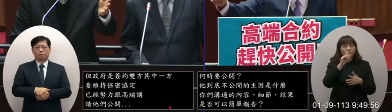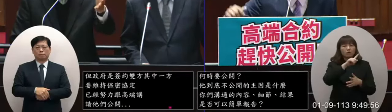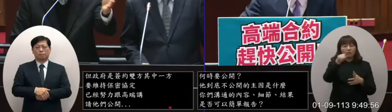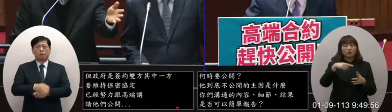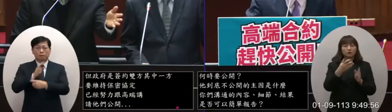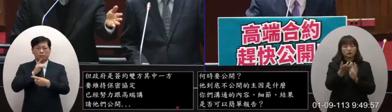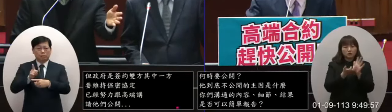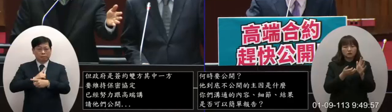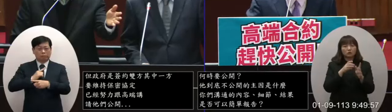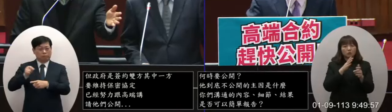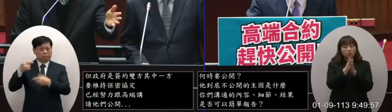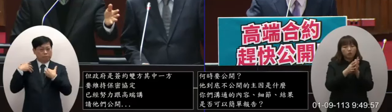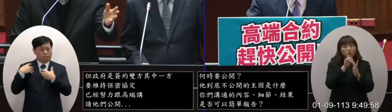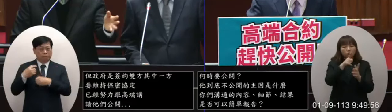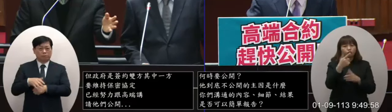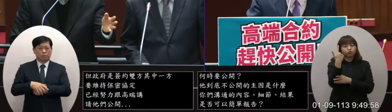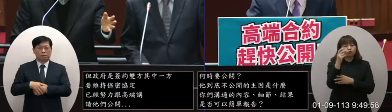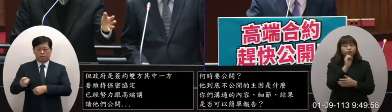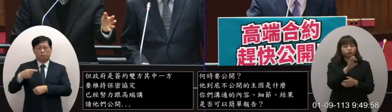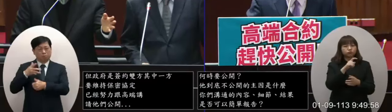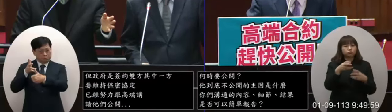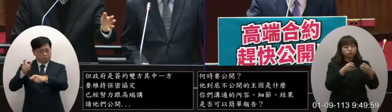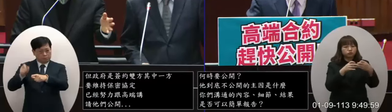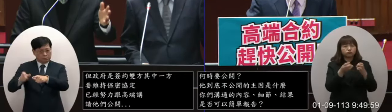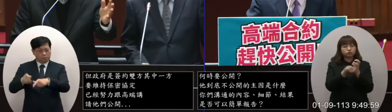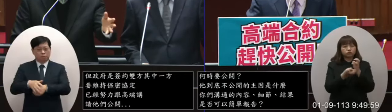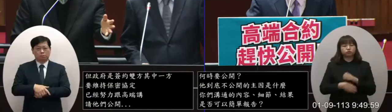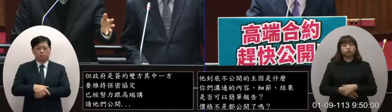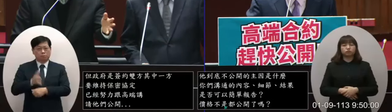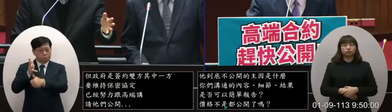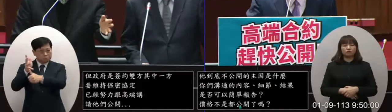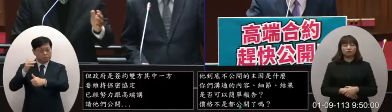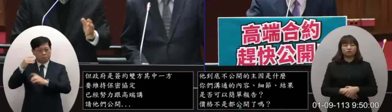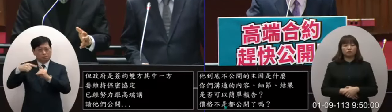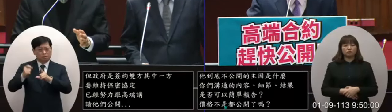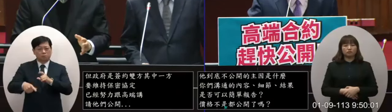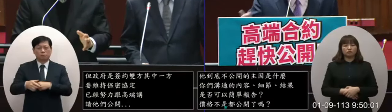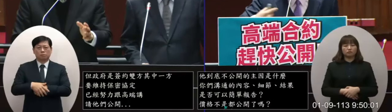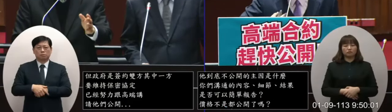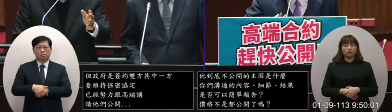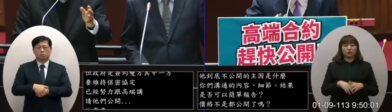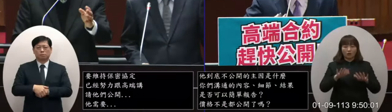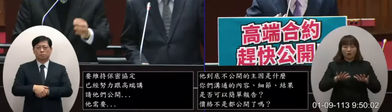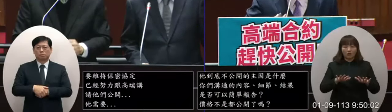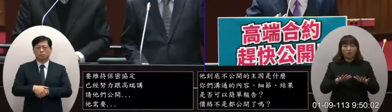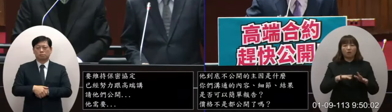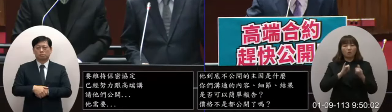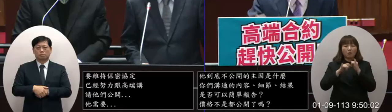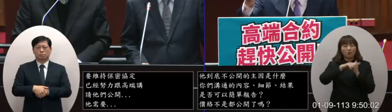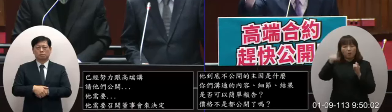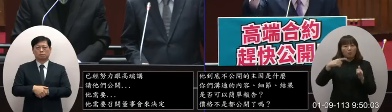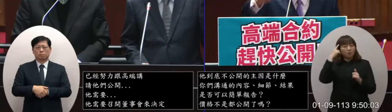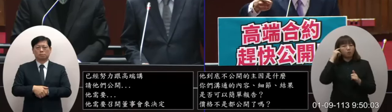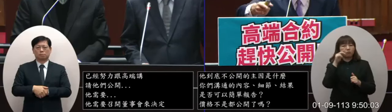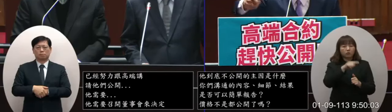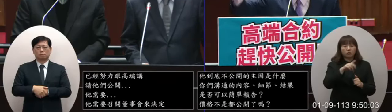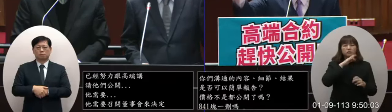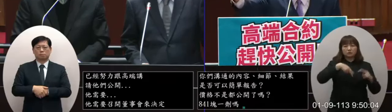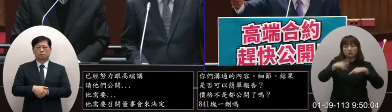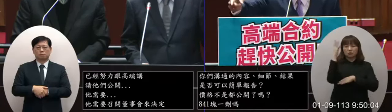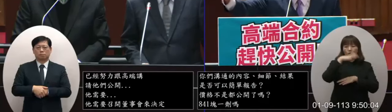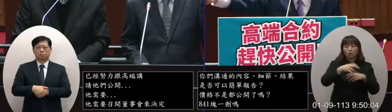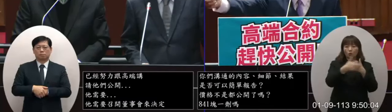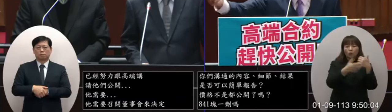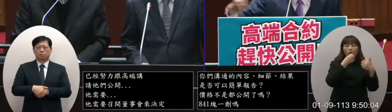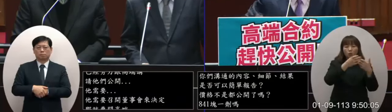你們不能積極地要求積極地來去通嗎要問高端所以我是覺得所以今天給國人的感覺就是行政